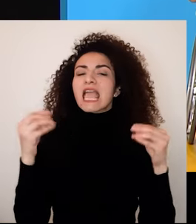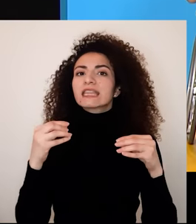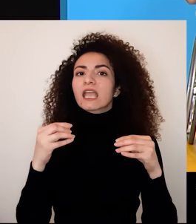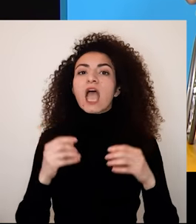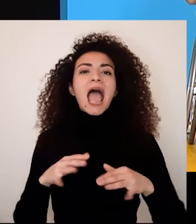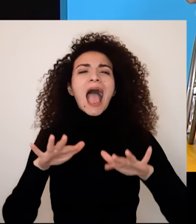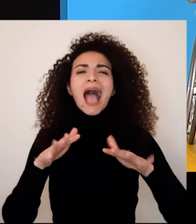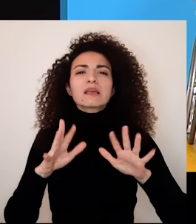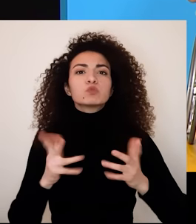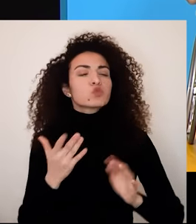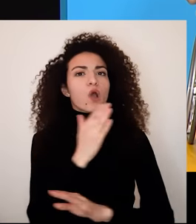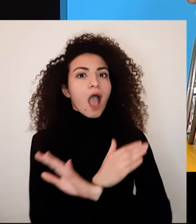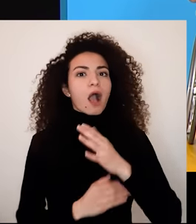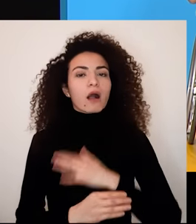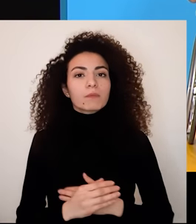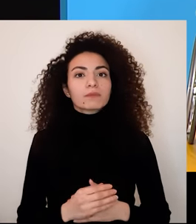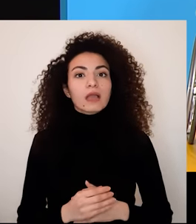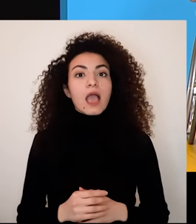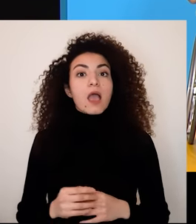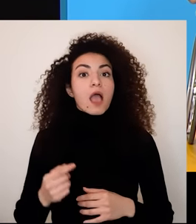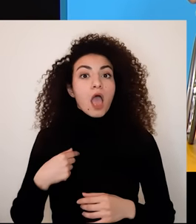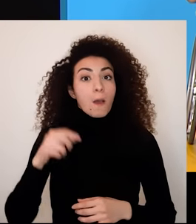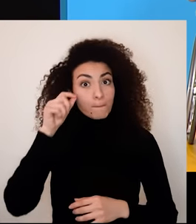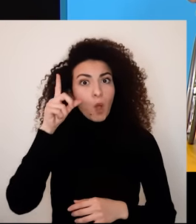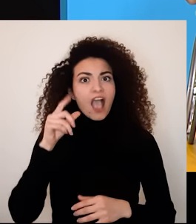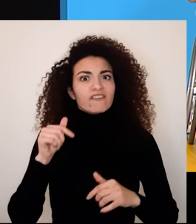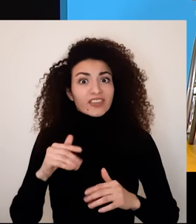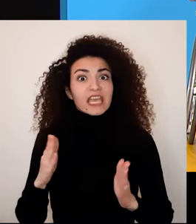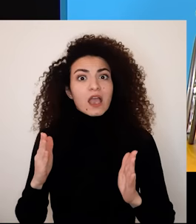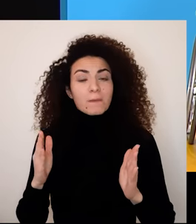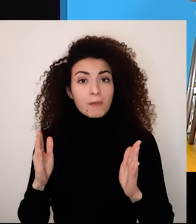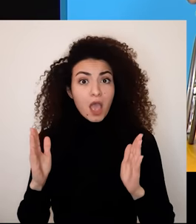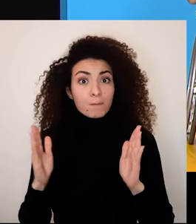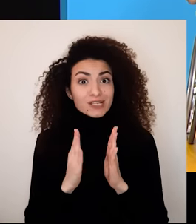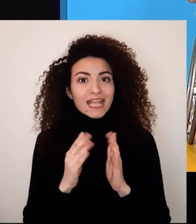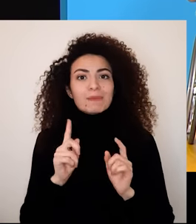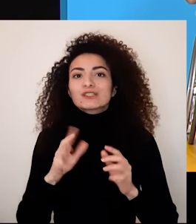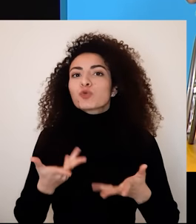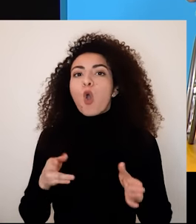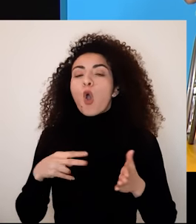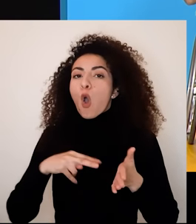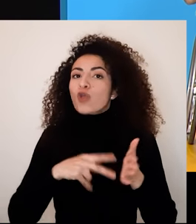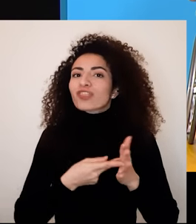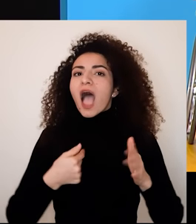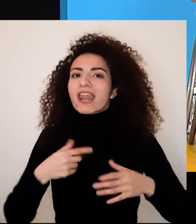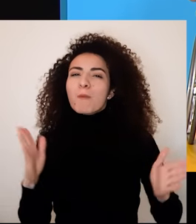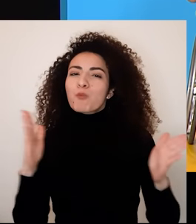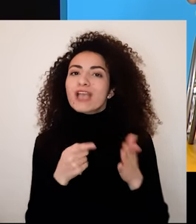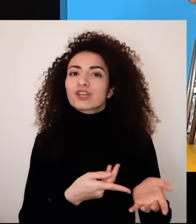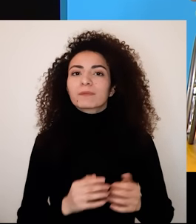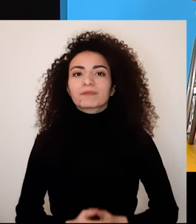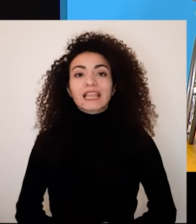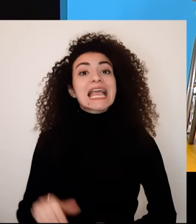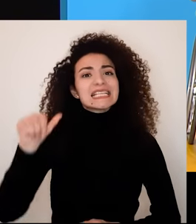دايماً مثلاً يمكن لسارة أن تختبر التعب الإضافي كنتيجة جلوسها لفترة طويلة فخيار الإطلاق مبادرتها